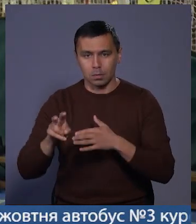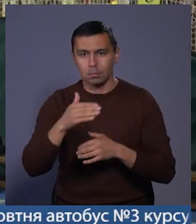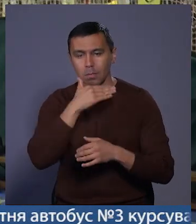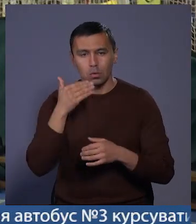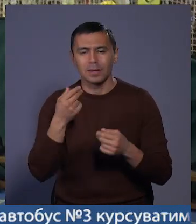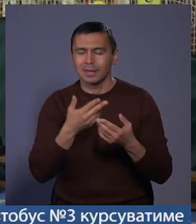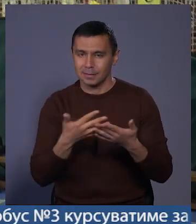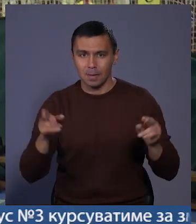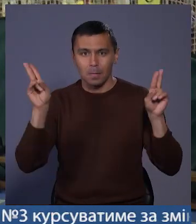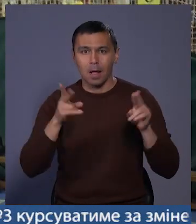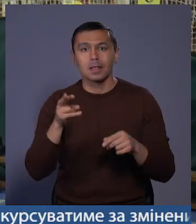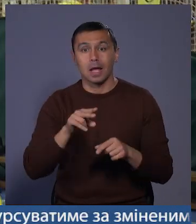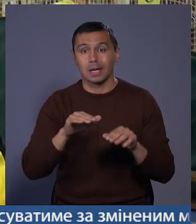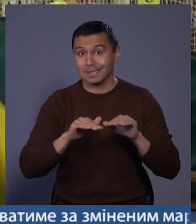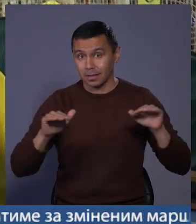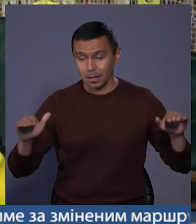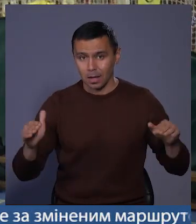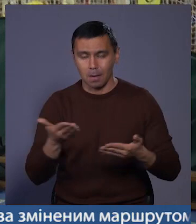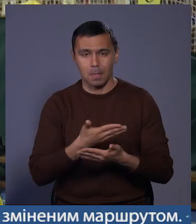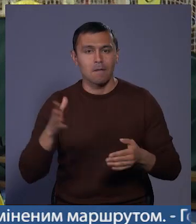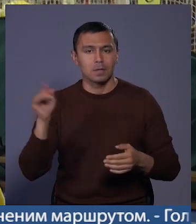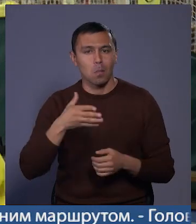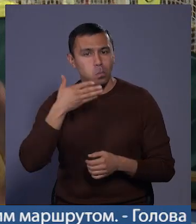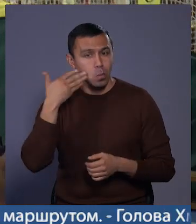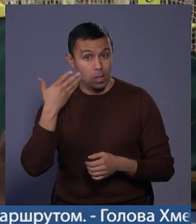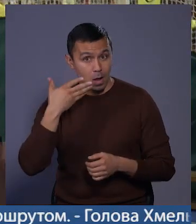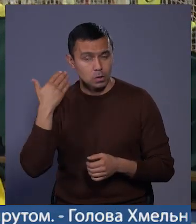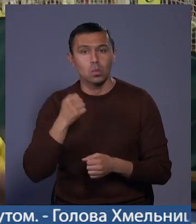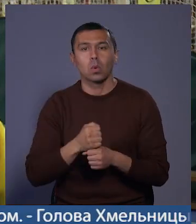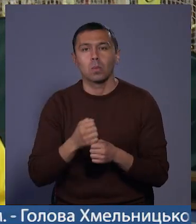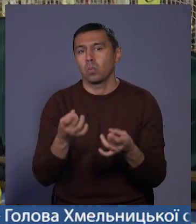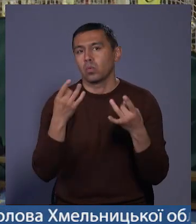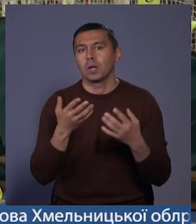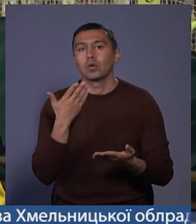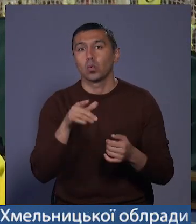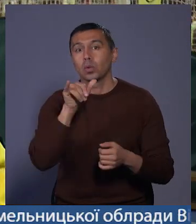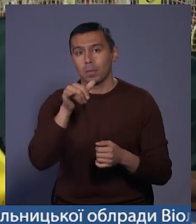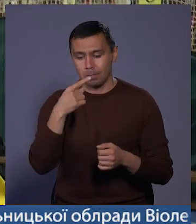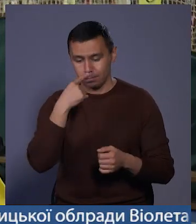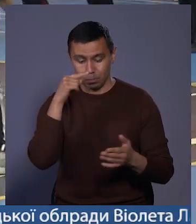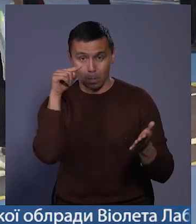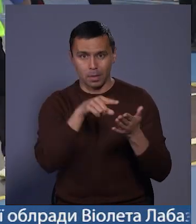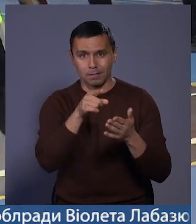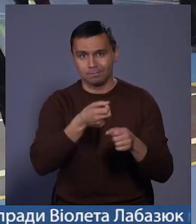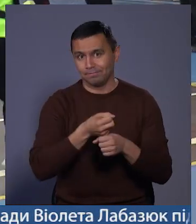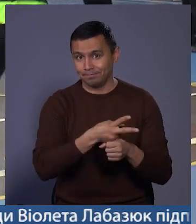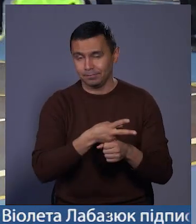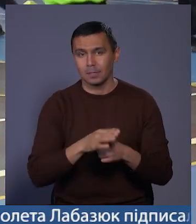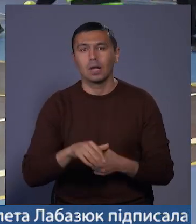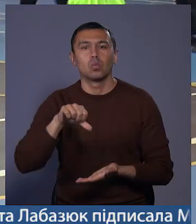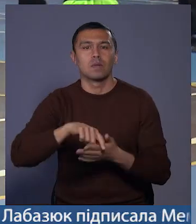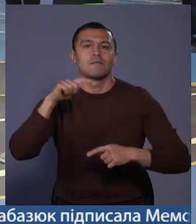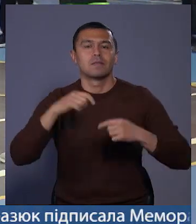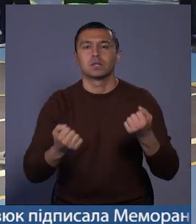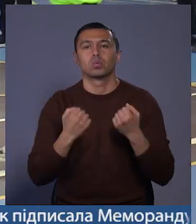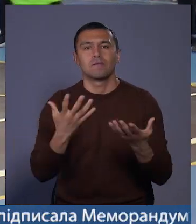різних правил, але для школярів ми все полегшуємо. Робимо просто, якщо в тебе влучили, ти вибиваєш». Участь у фестивалі